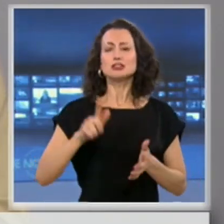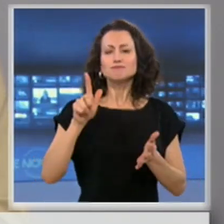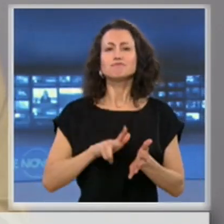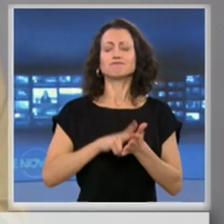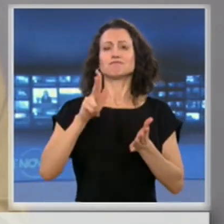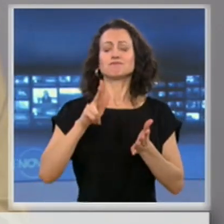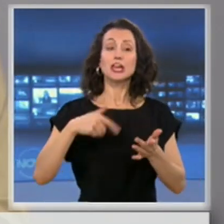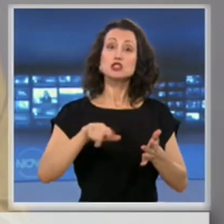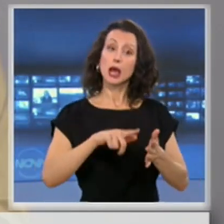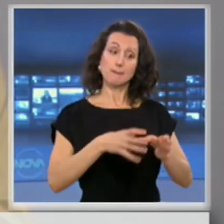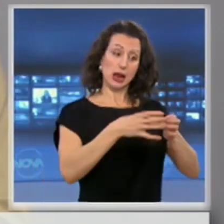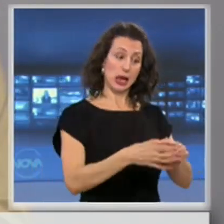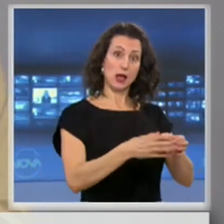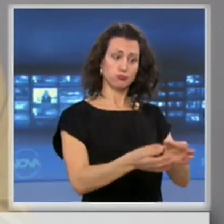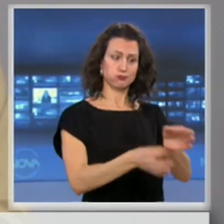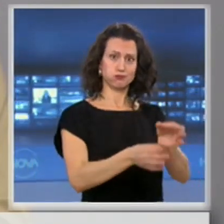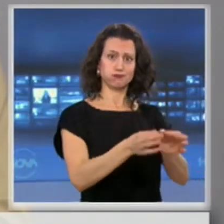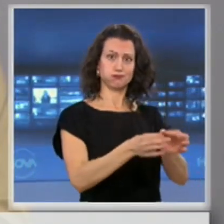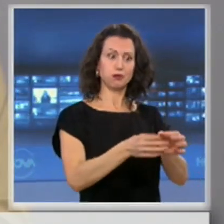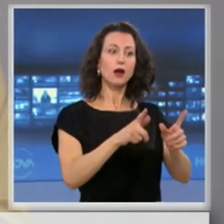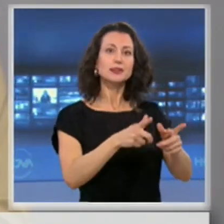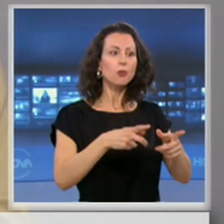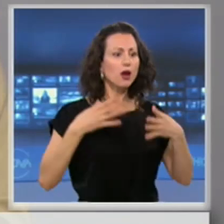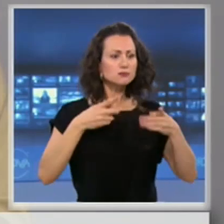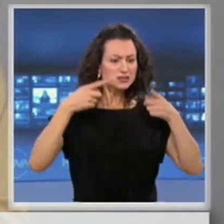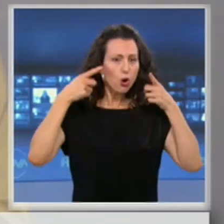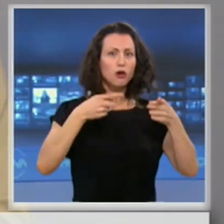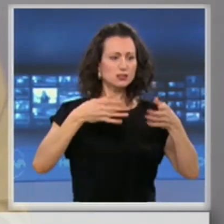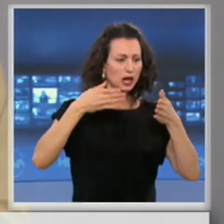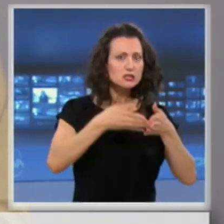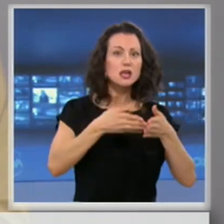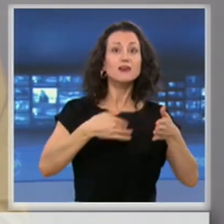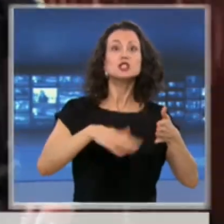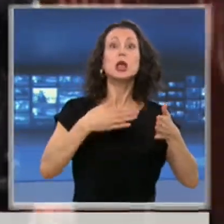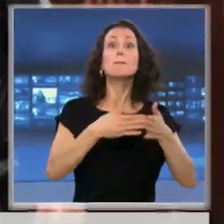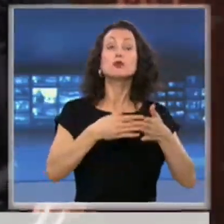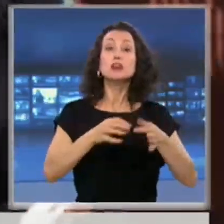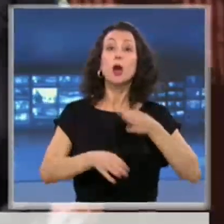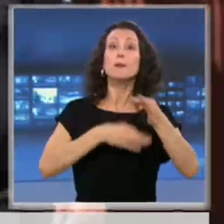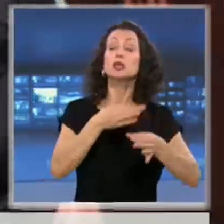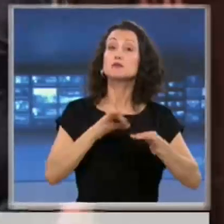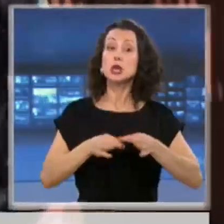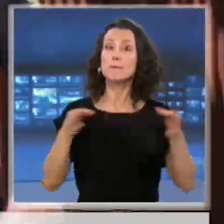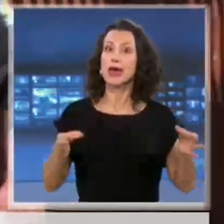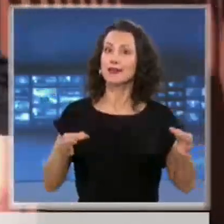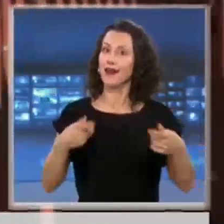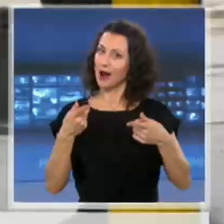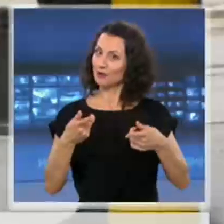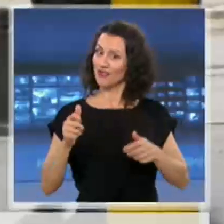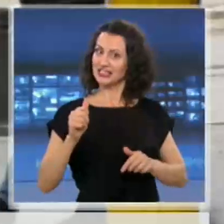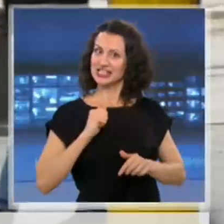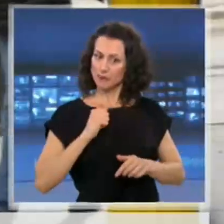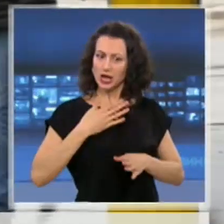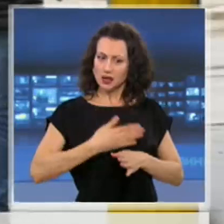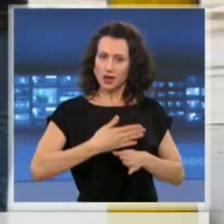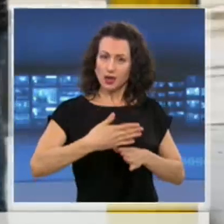Ние го отчитаме като добре, защото там могат да се съсроточат всички противопадемични мерки. Ако тази тенденция се запази, шансовете да